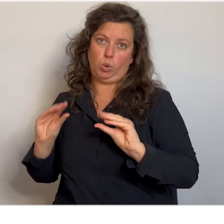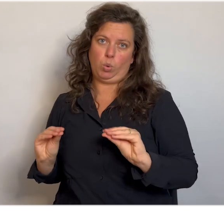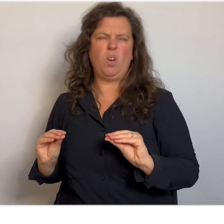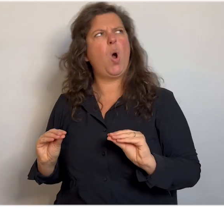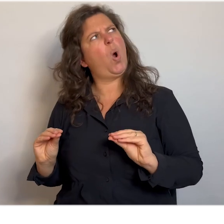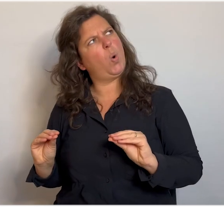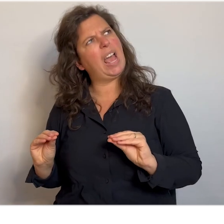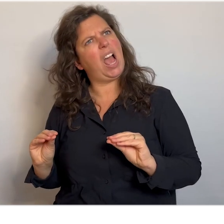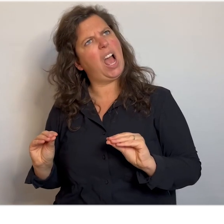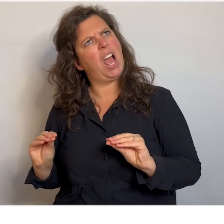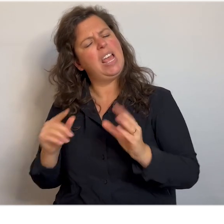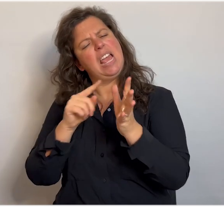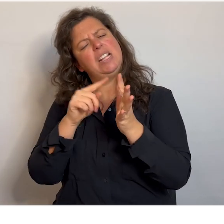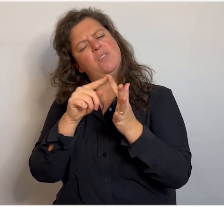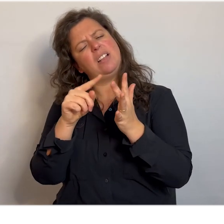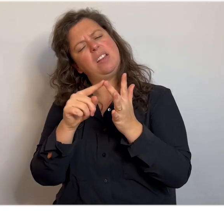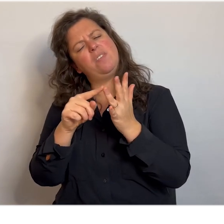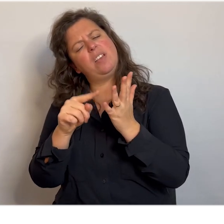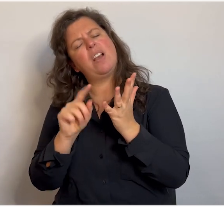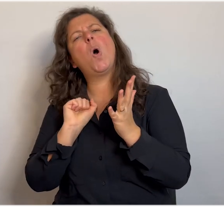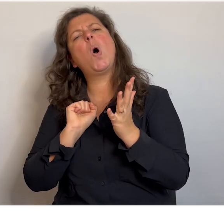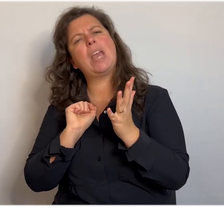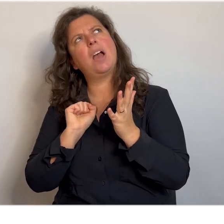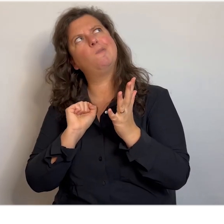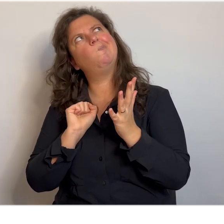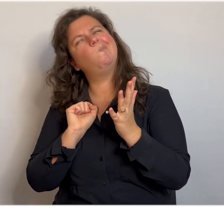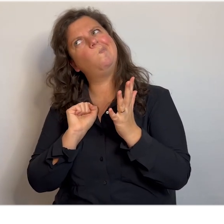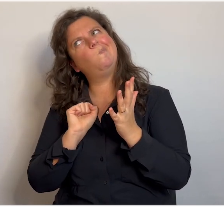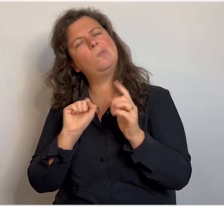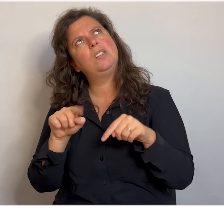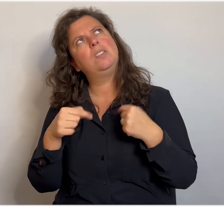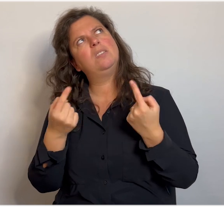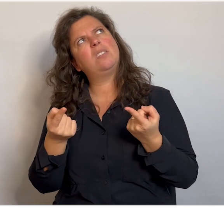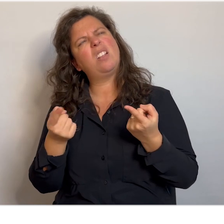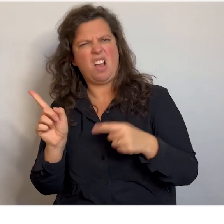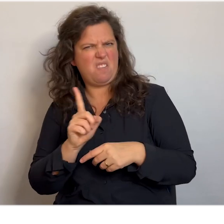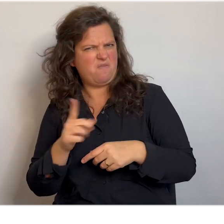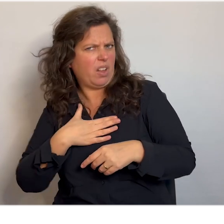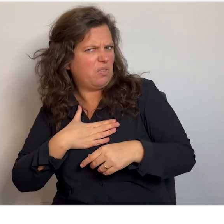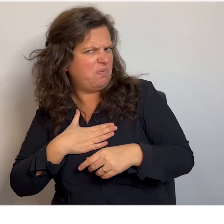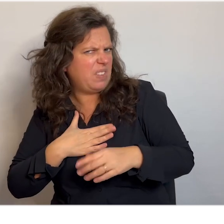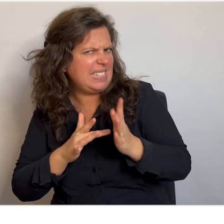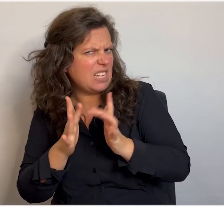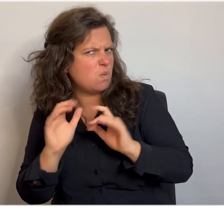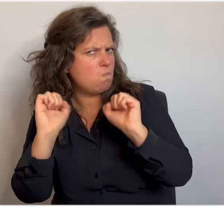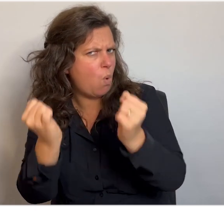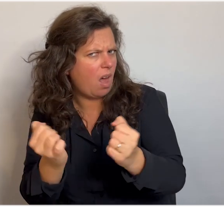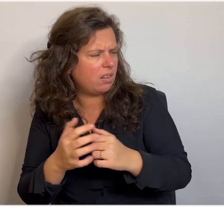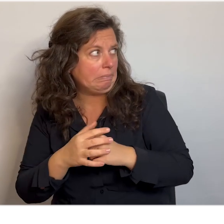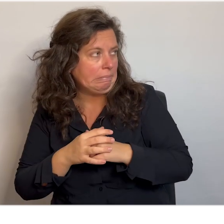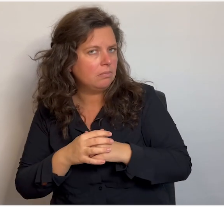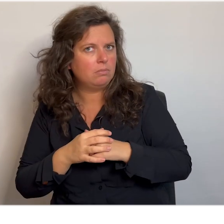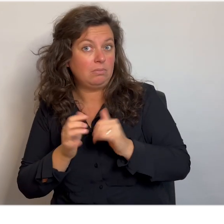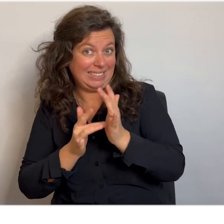Oh ja. Want we hebben nu. Even kijken. Eén, twee, drie, vier, vijf. Oh ja. Nou dan. Ja, wat vindt de Heerde Jezus moeilijk? De Heerde Jezus kan toch